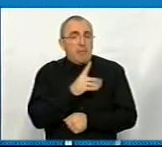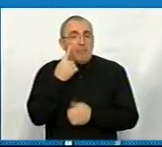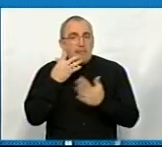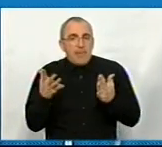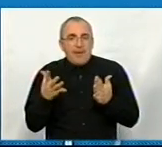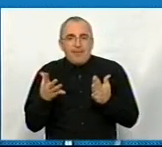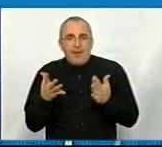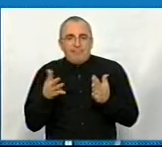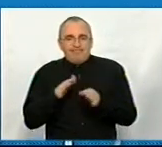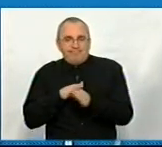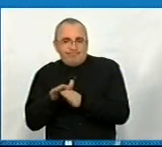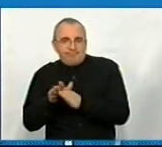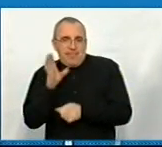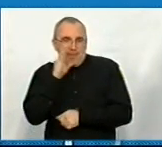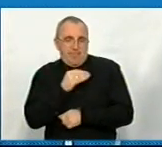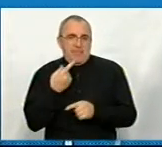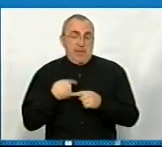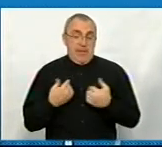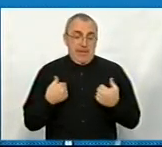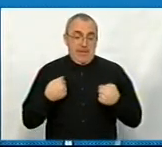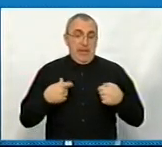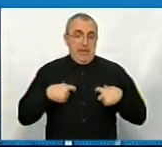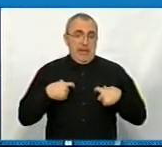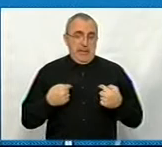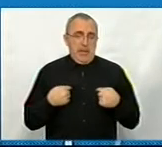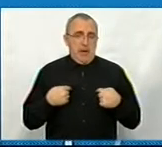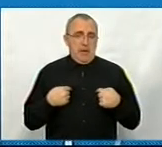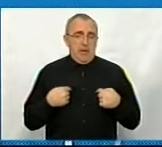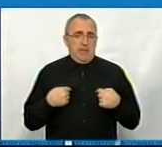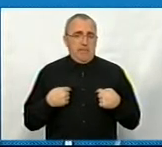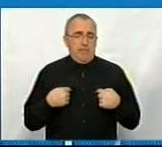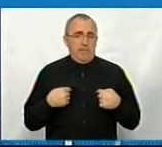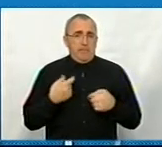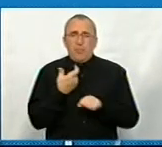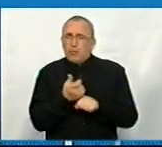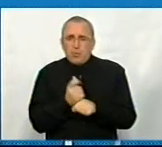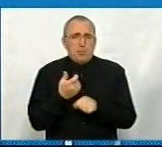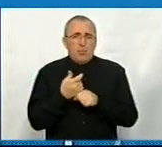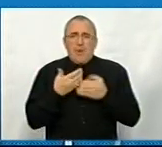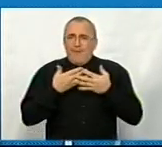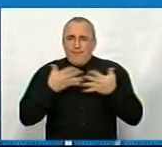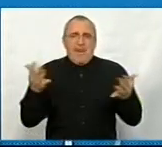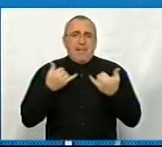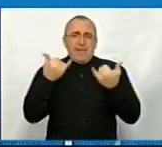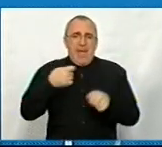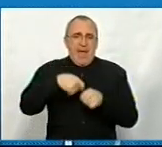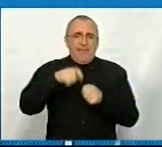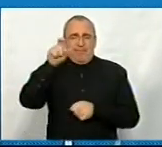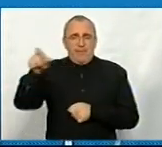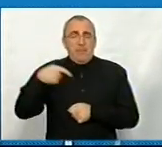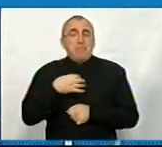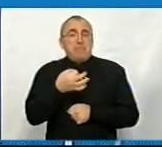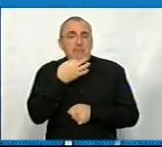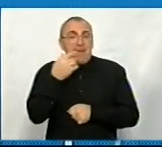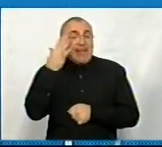прикладне. Тому я дуже-дуже відкритий для інвесторів. Мені подобається та